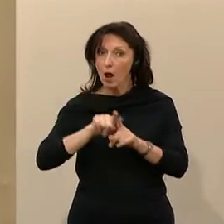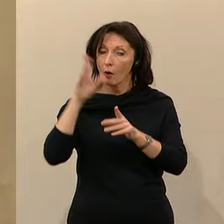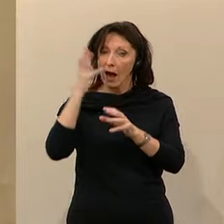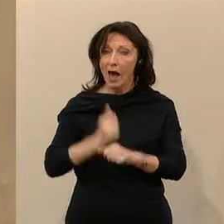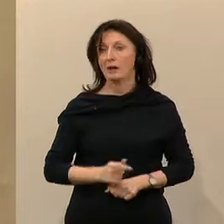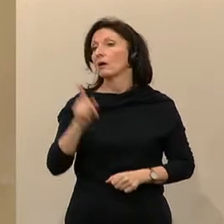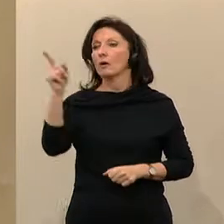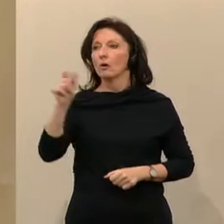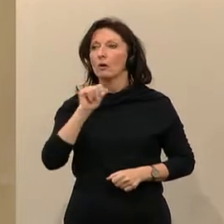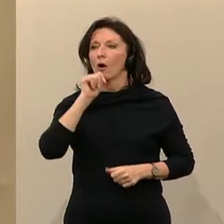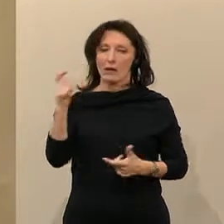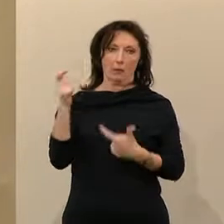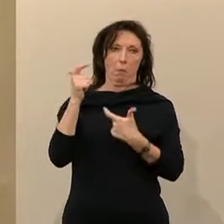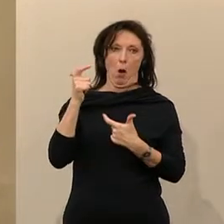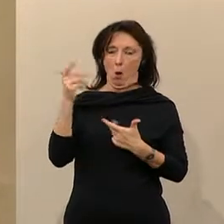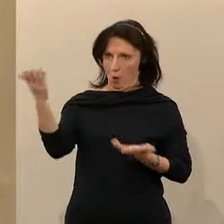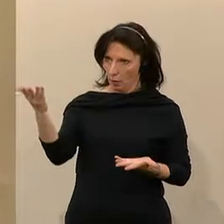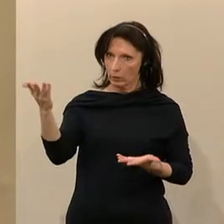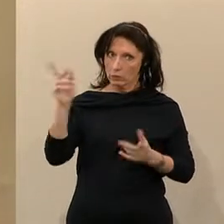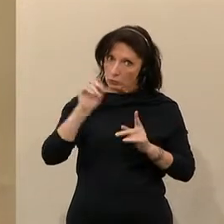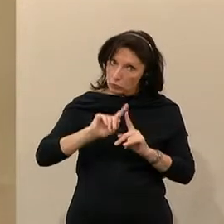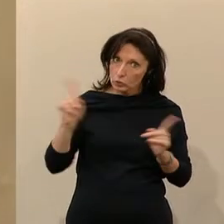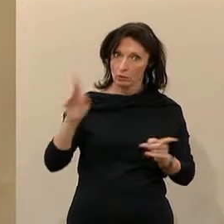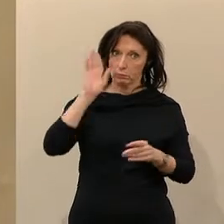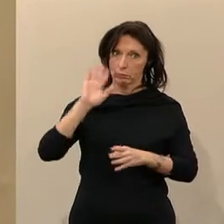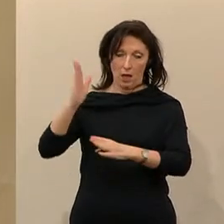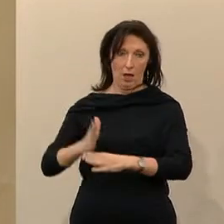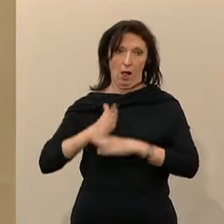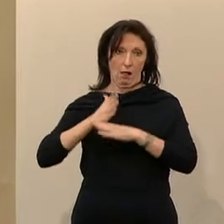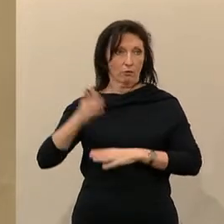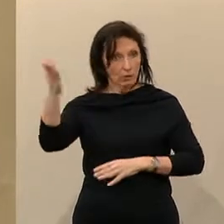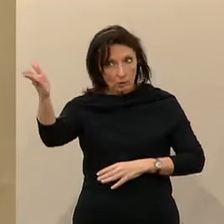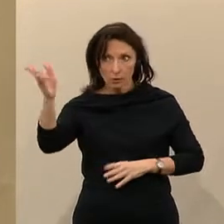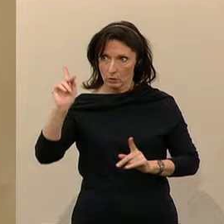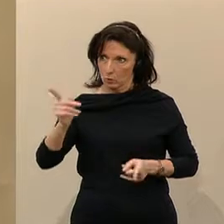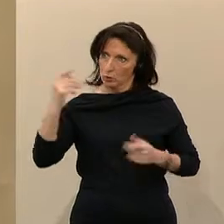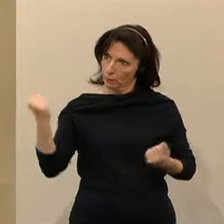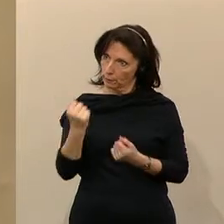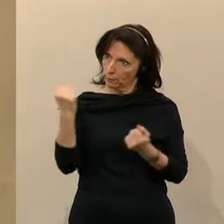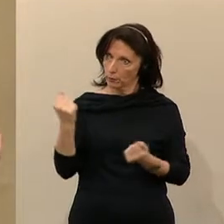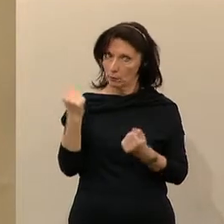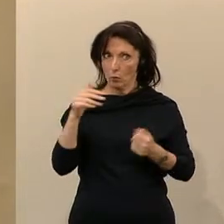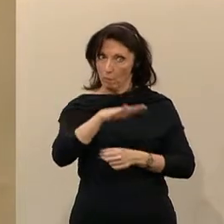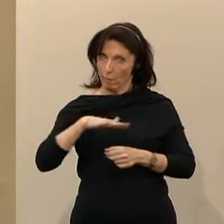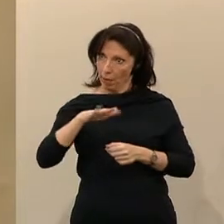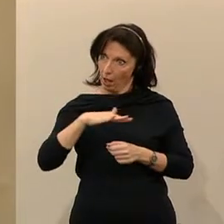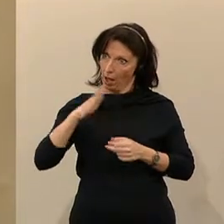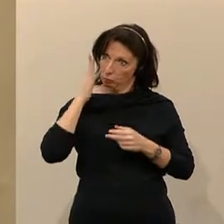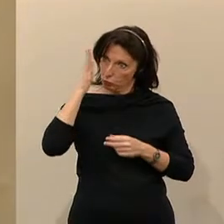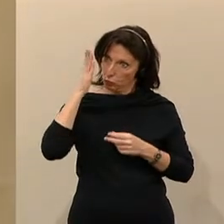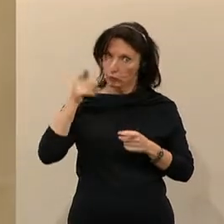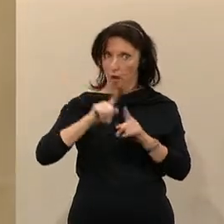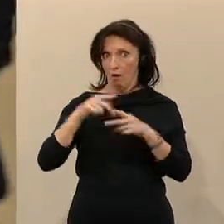weitere Aufklärung, sondern helfen Sie mit und sorgen Sie für weitere Transparenz in diesem Bereich. Vielen Dank.